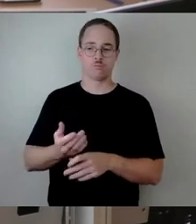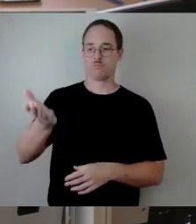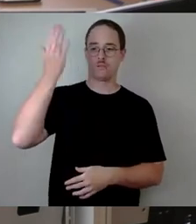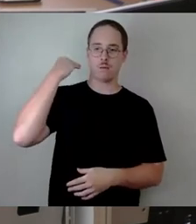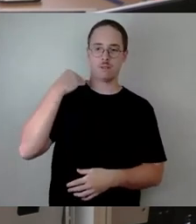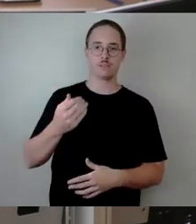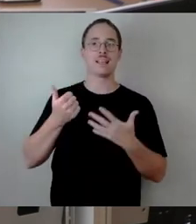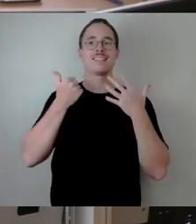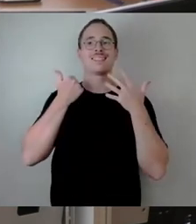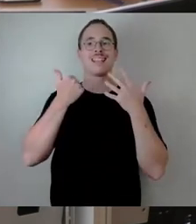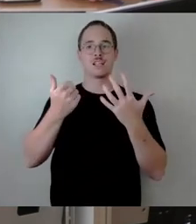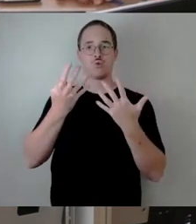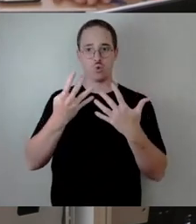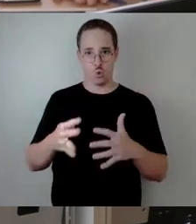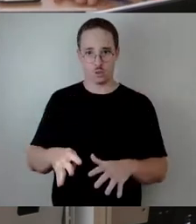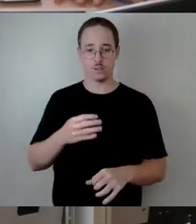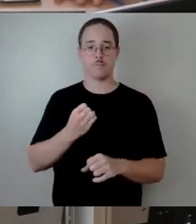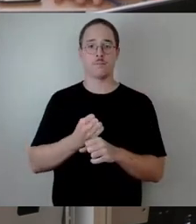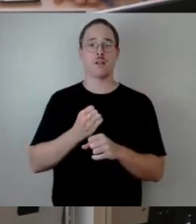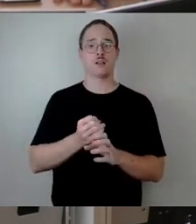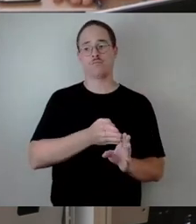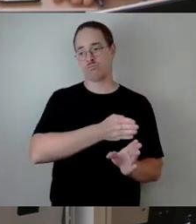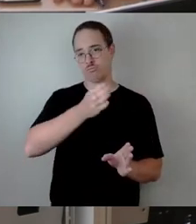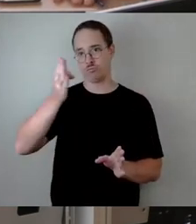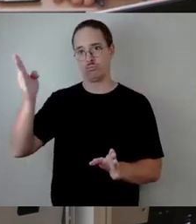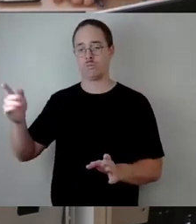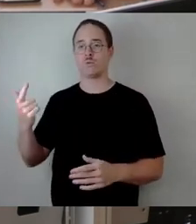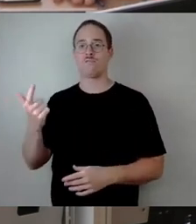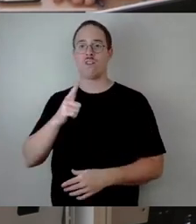haben wir dann ab 2019 wiederholt.